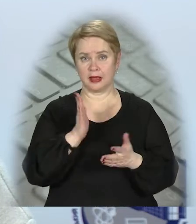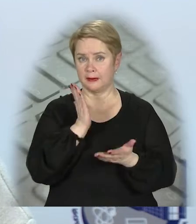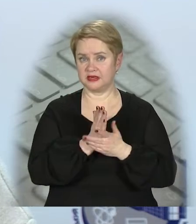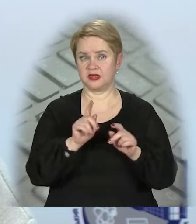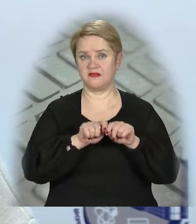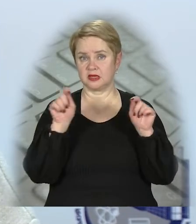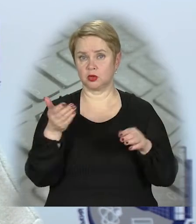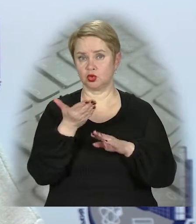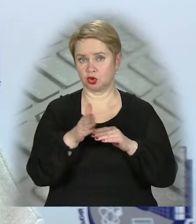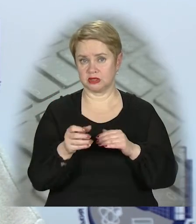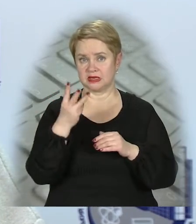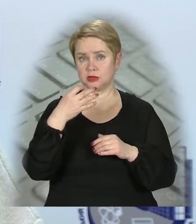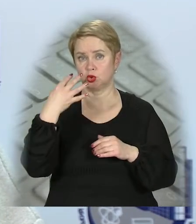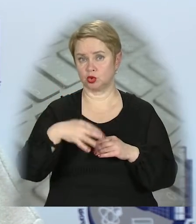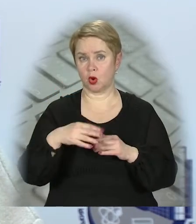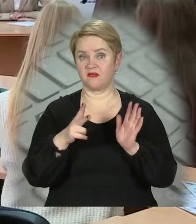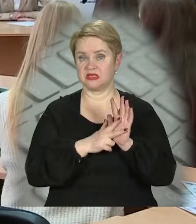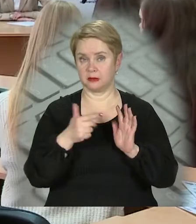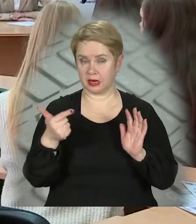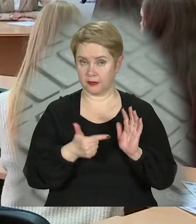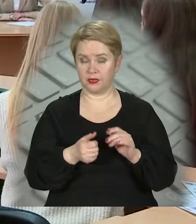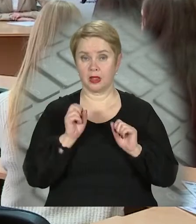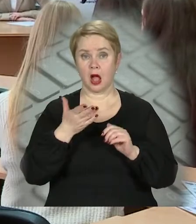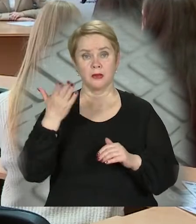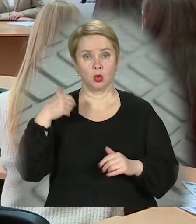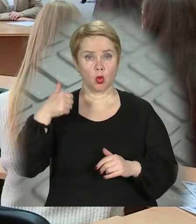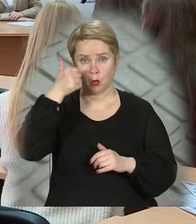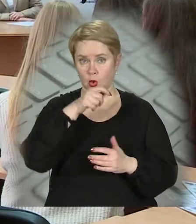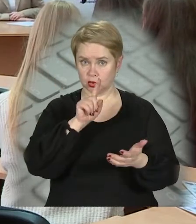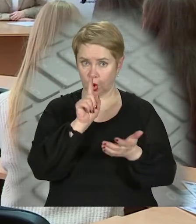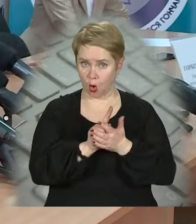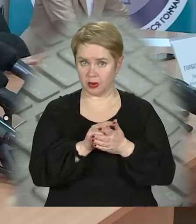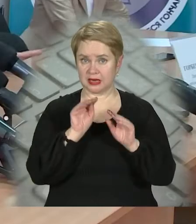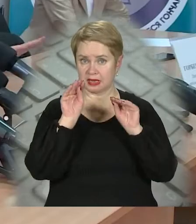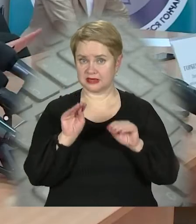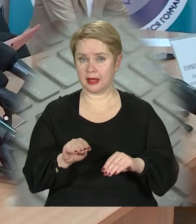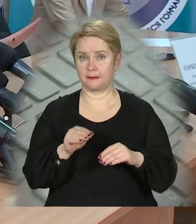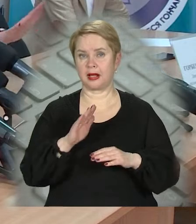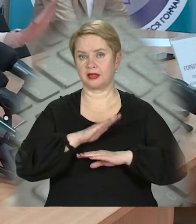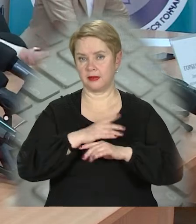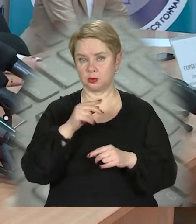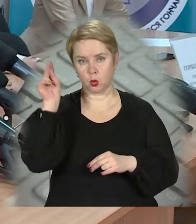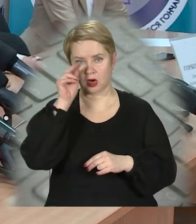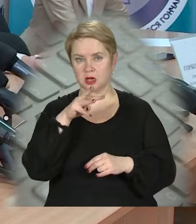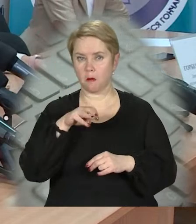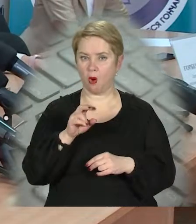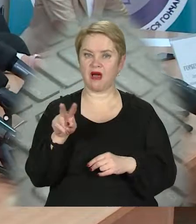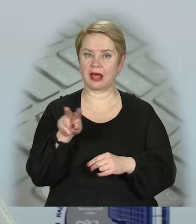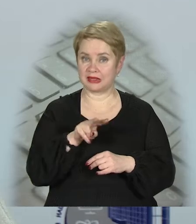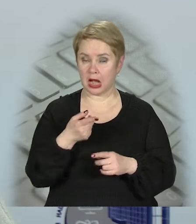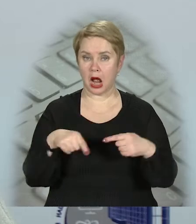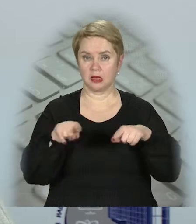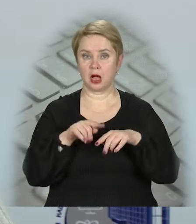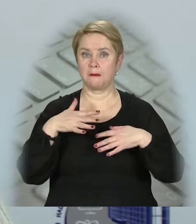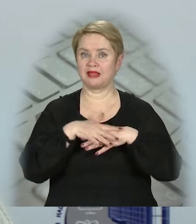містять відкритої частини – 348. Як і в минулому році, обов'язкові для складання предмети – це українська мова та література,